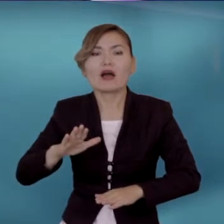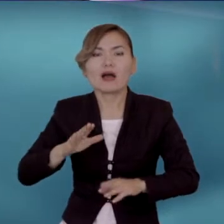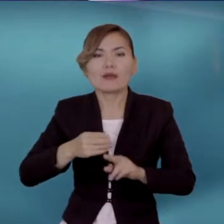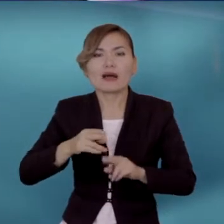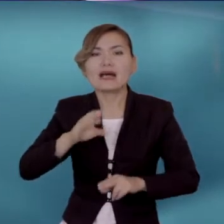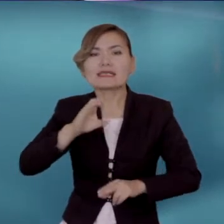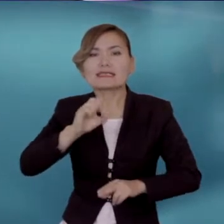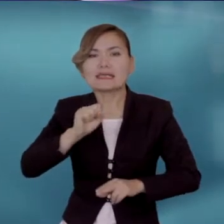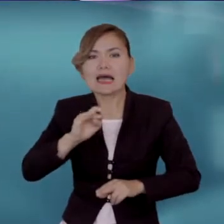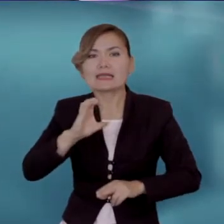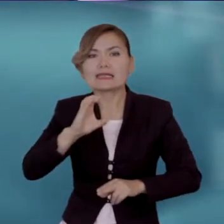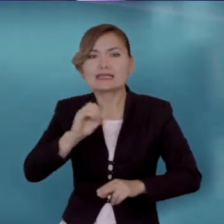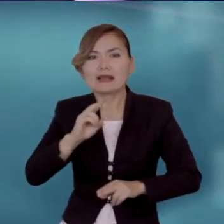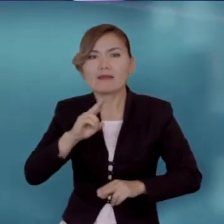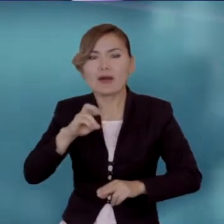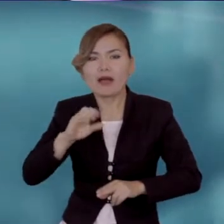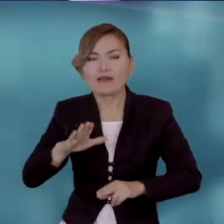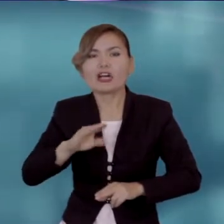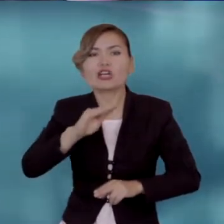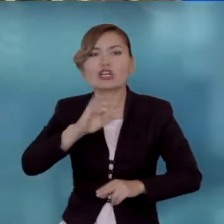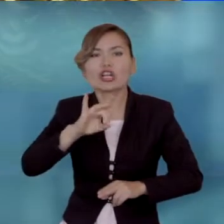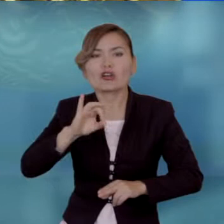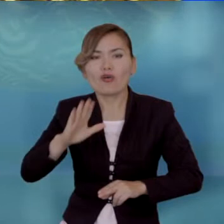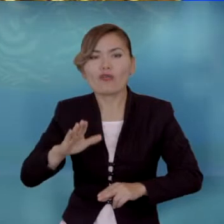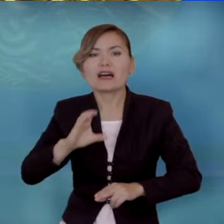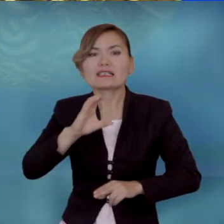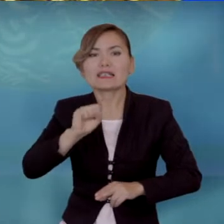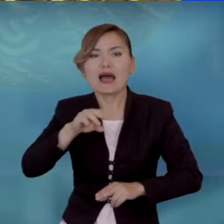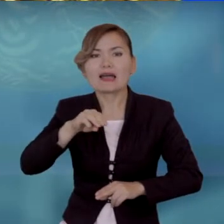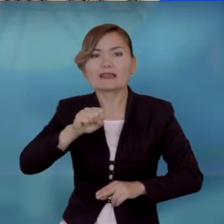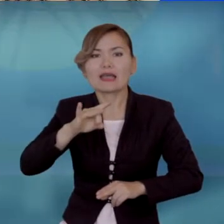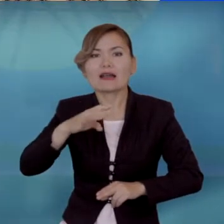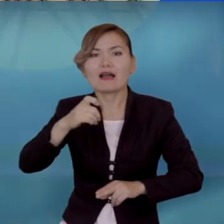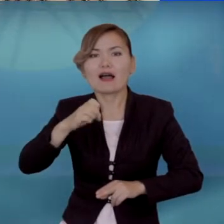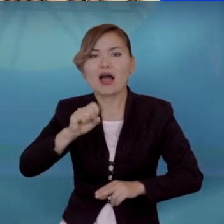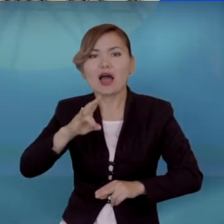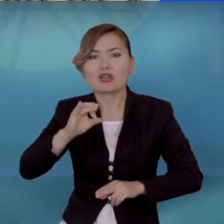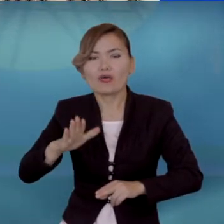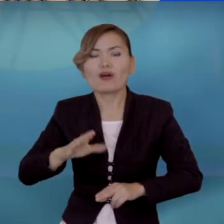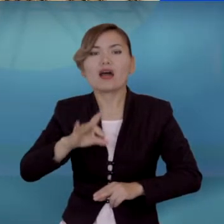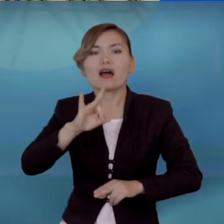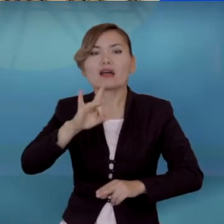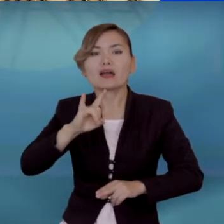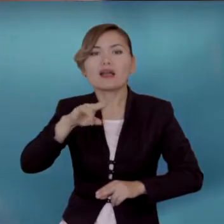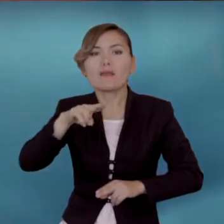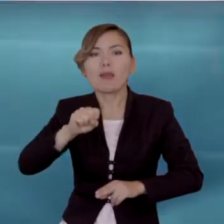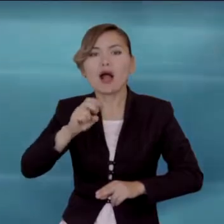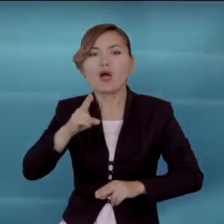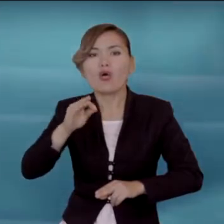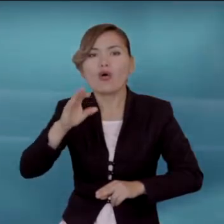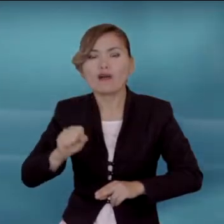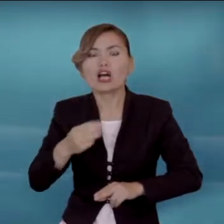Жыров, Паригин, Саттарханов, Рыпакова, Смирнов, Шишегина, Сәпиев. Бұл спорт